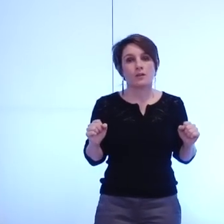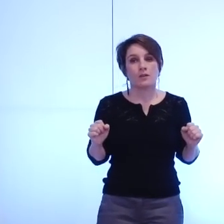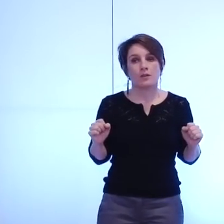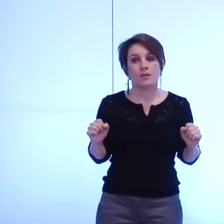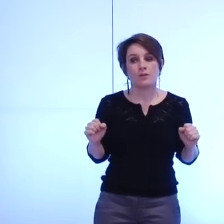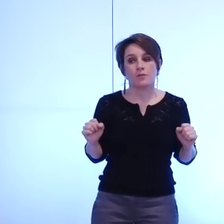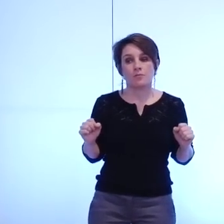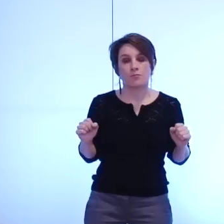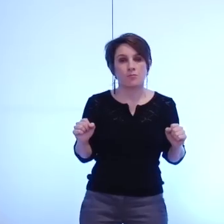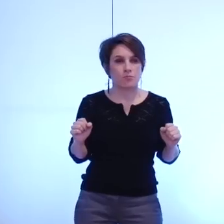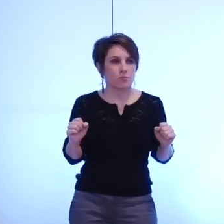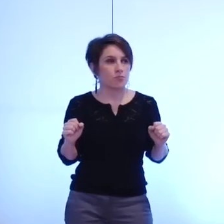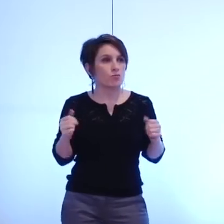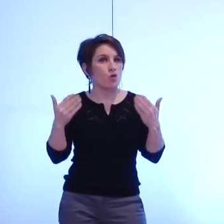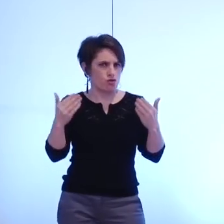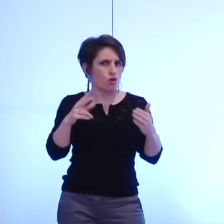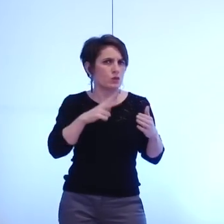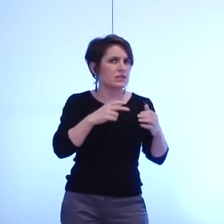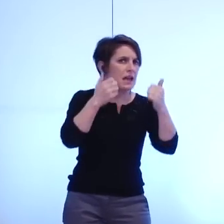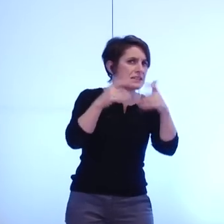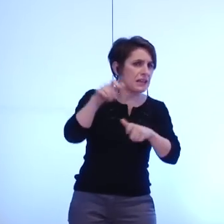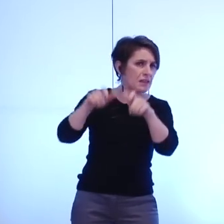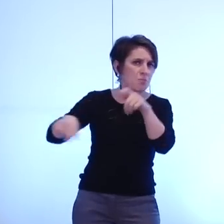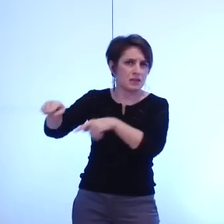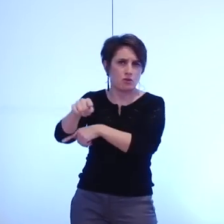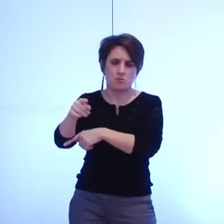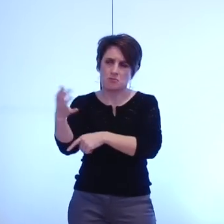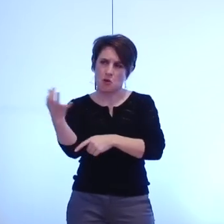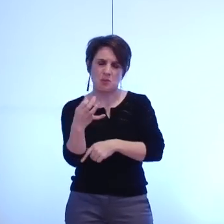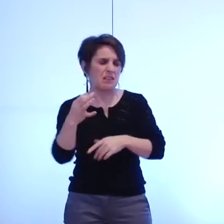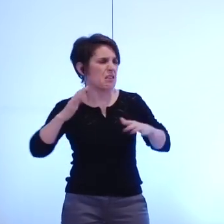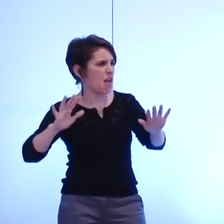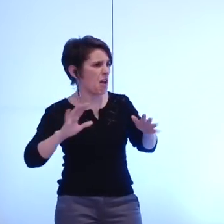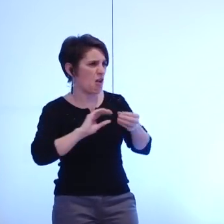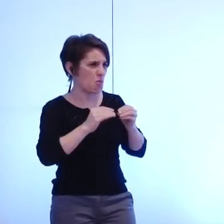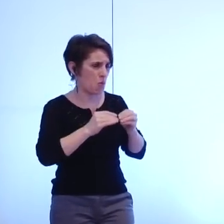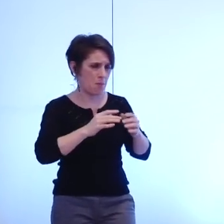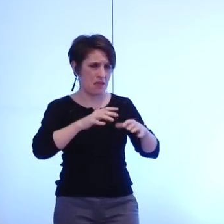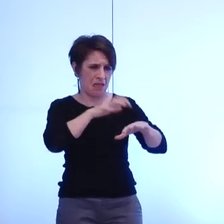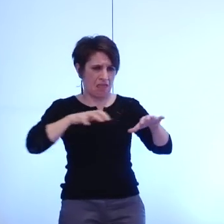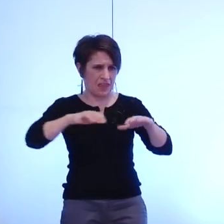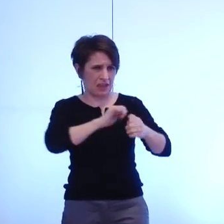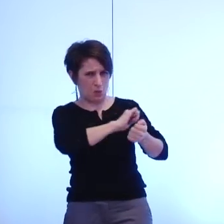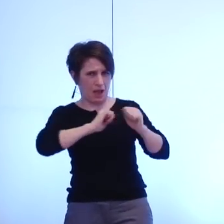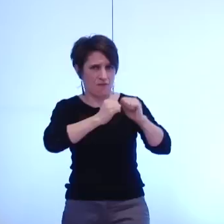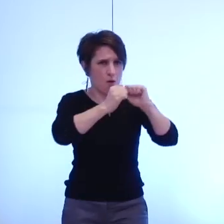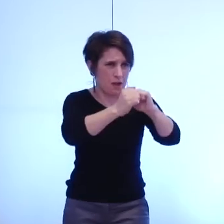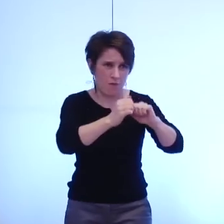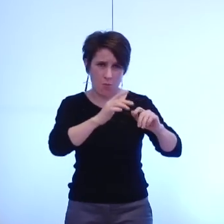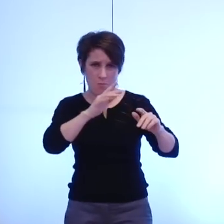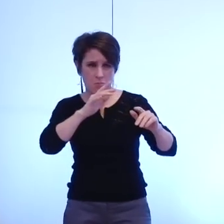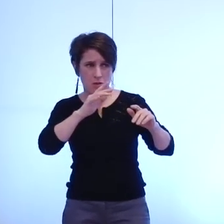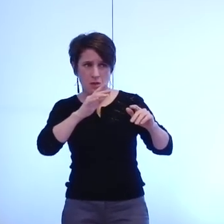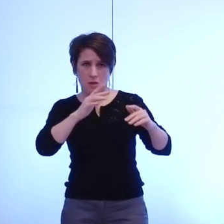ces réformes territoriales visent par la mutualisation à faire des économies immédiates